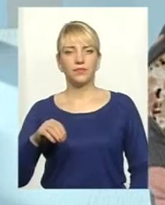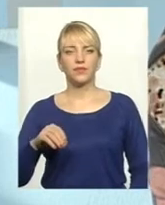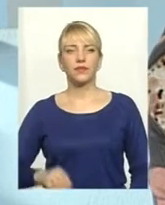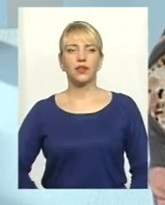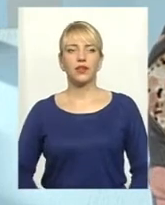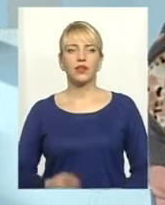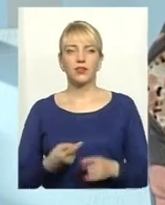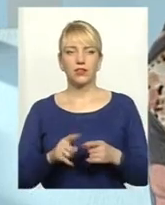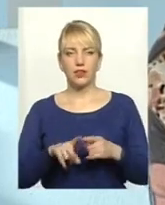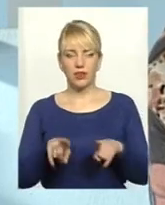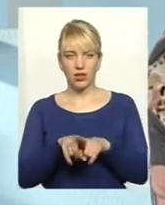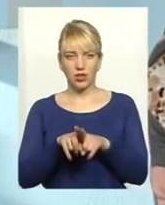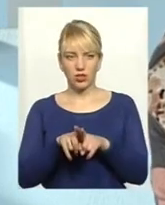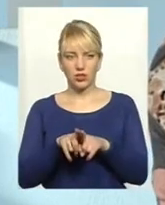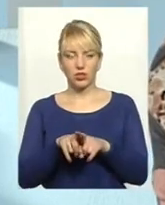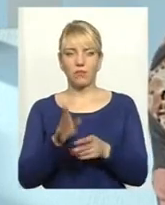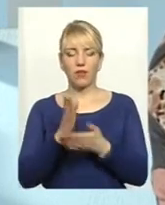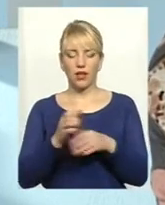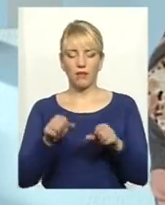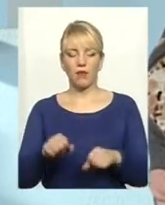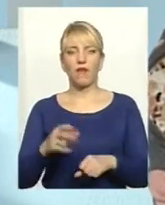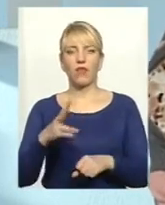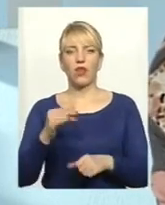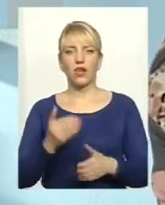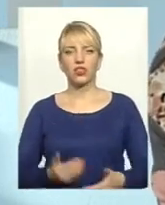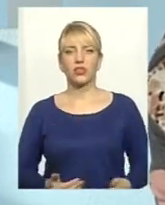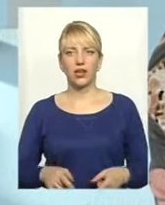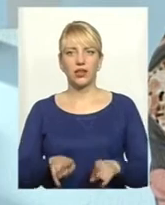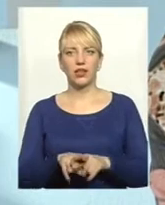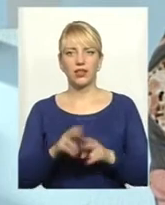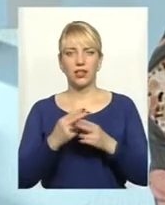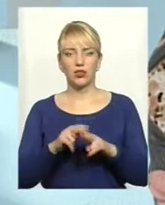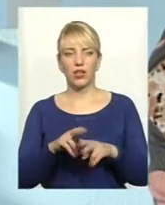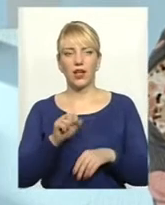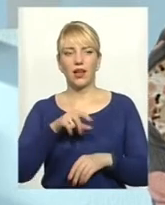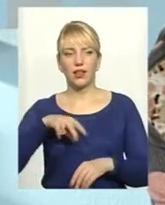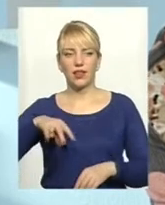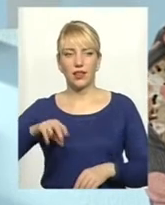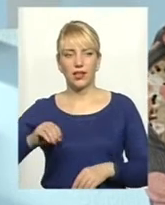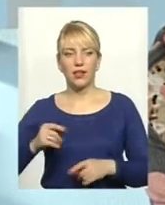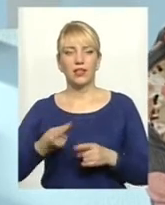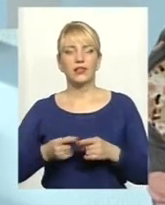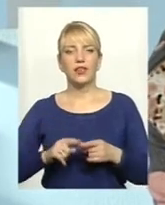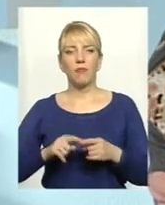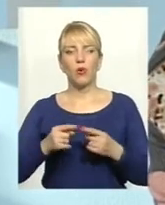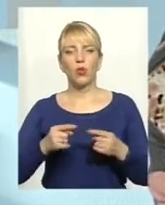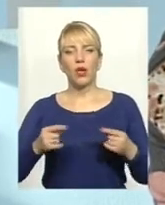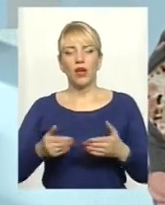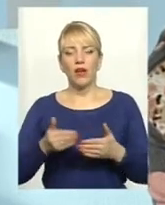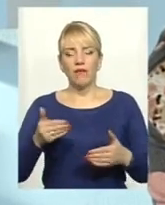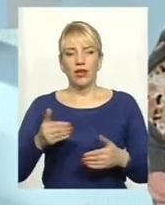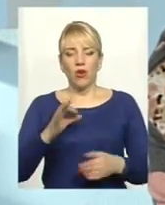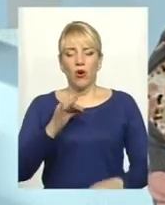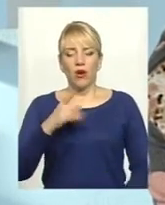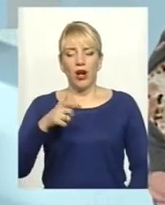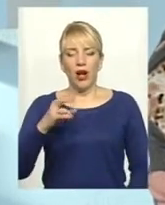це теж має право на життя такі технології. Але продукція від органічного землеробства,